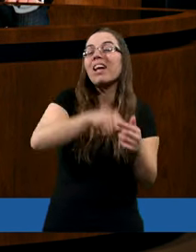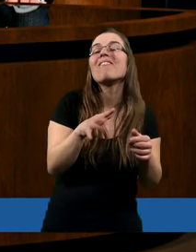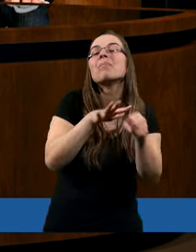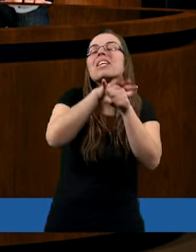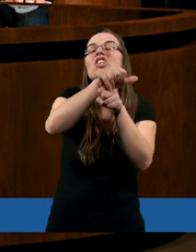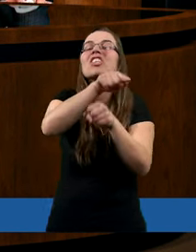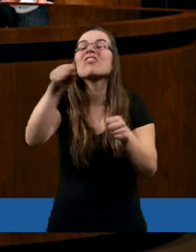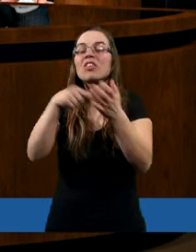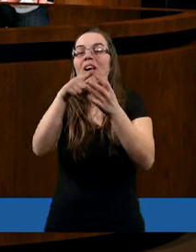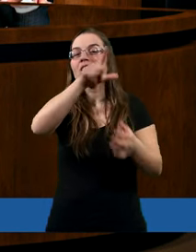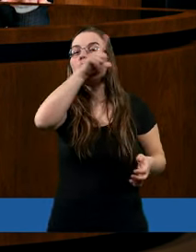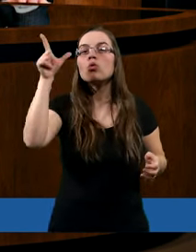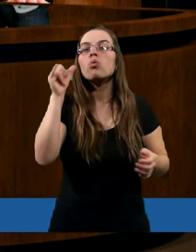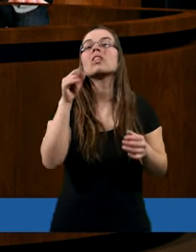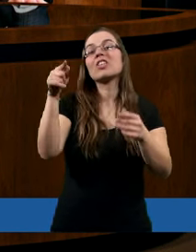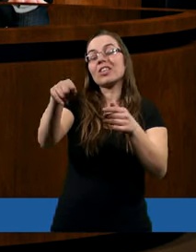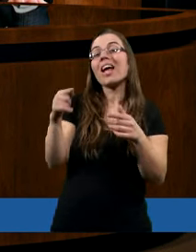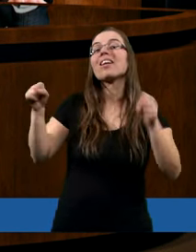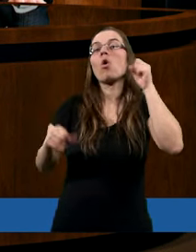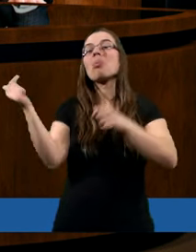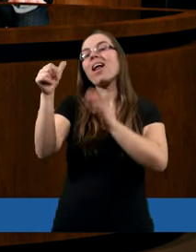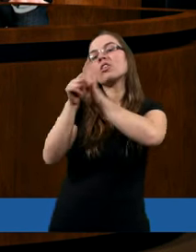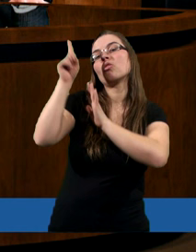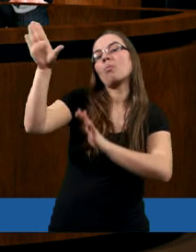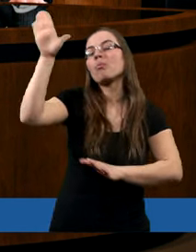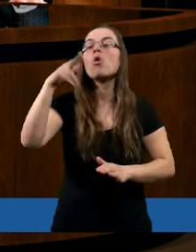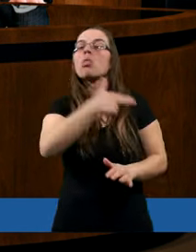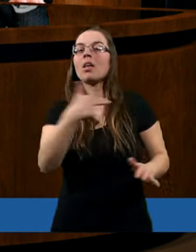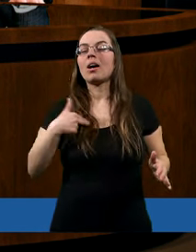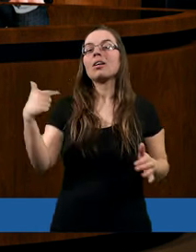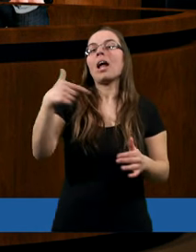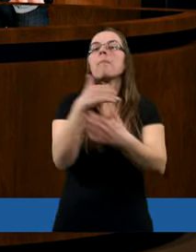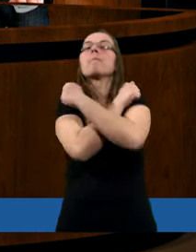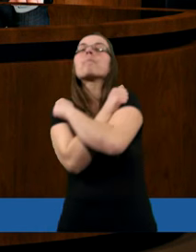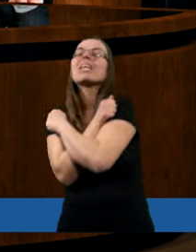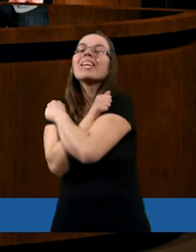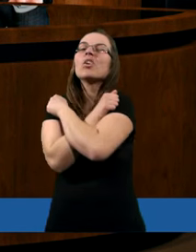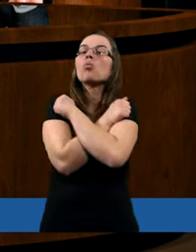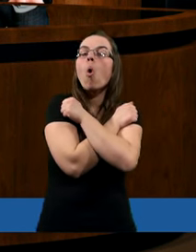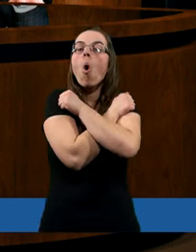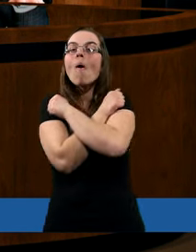osobę, tak, musimy być bardzo... osąd należy do Boga. Dokładnie. A do nas należy miłować.